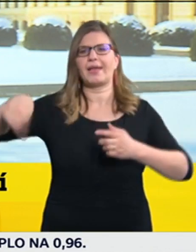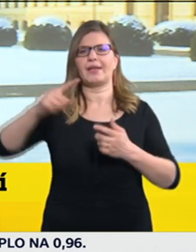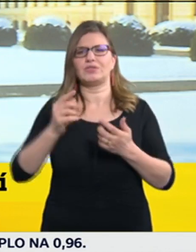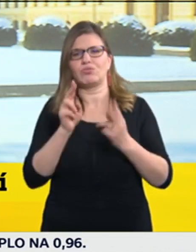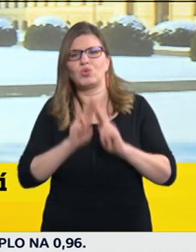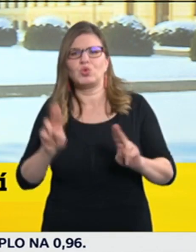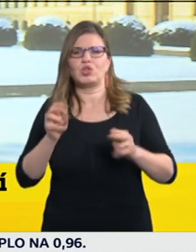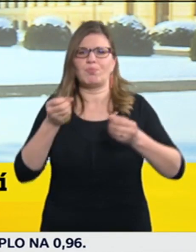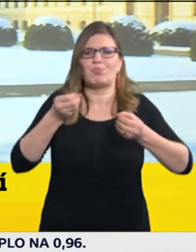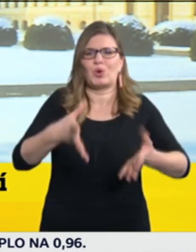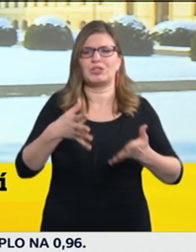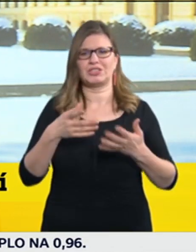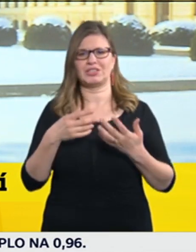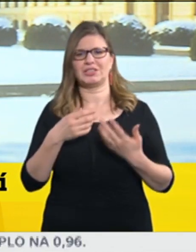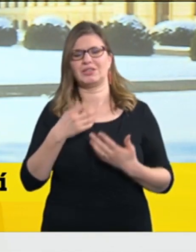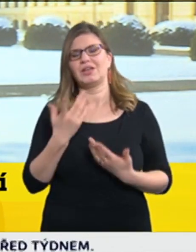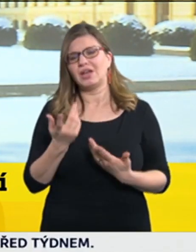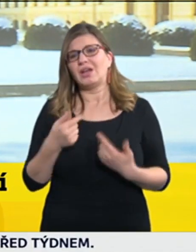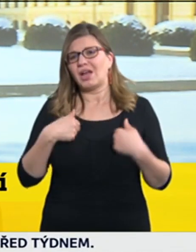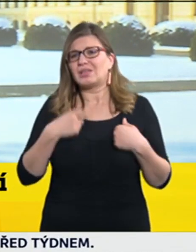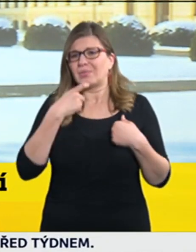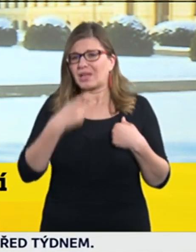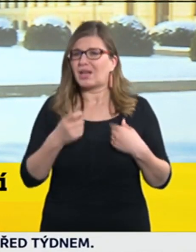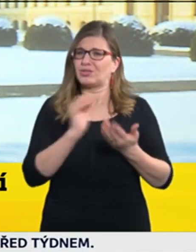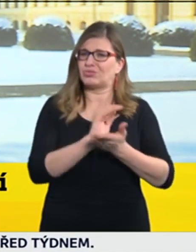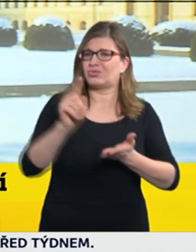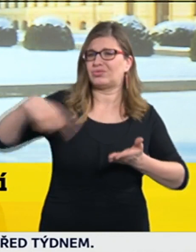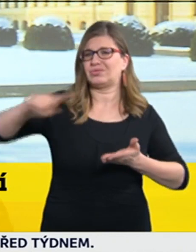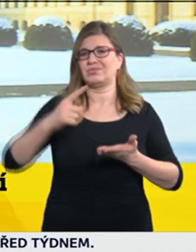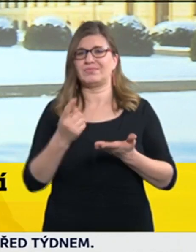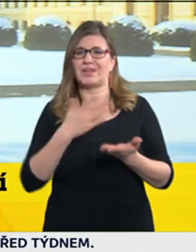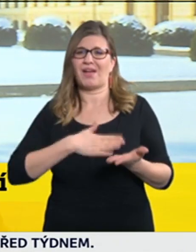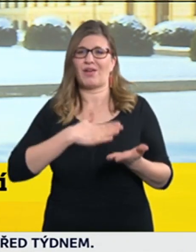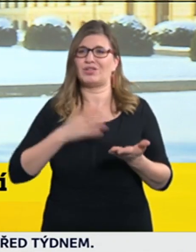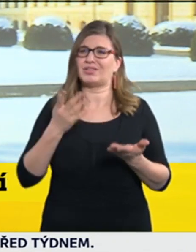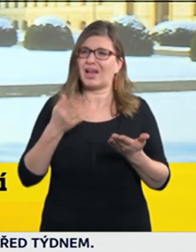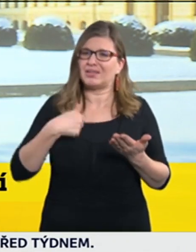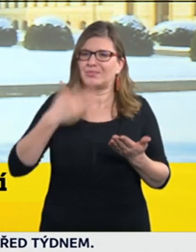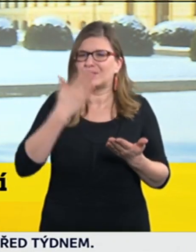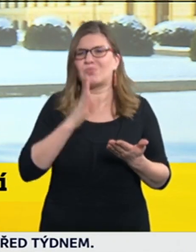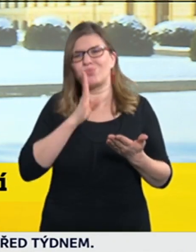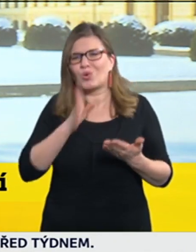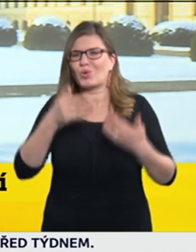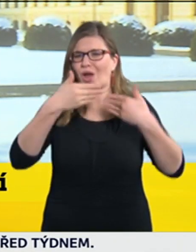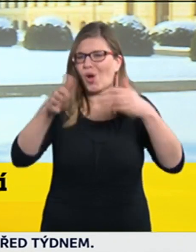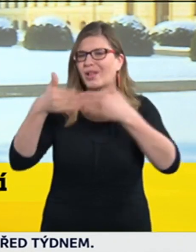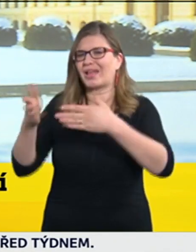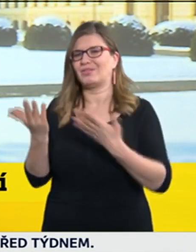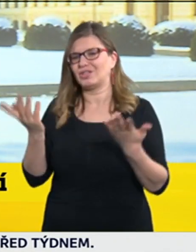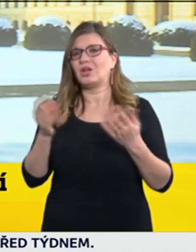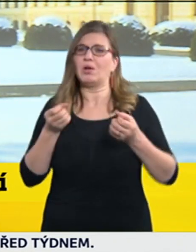Opakoval bych se, když bych říkal, proč se domníváme, že v rámci ski areálu nám dávalo v určitou dobu smysly skutečně pustit.